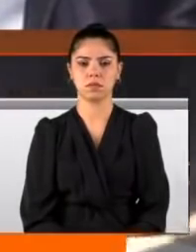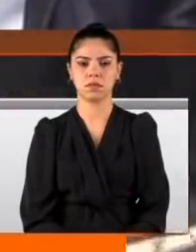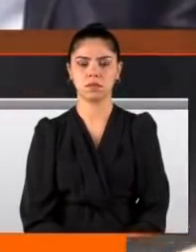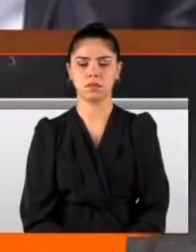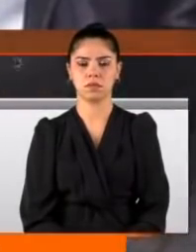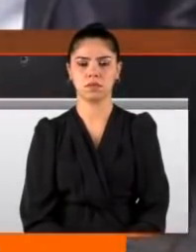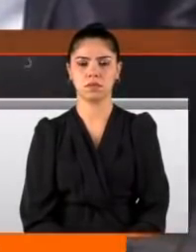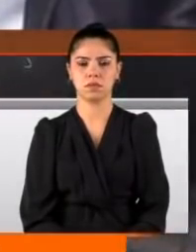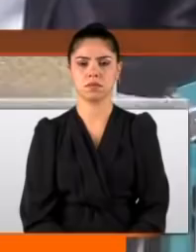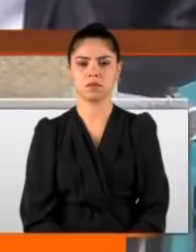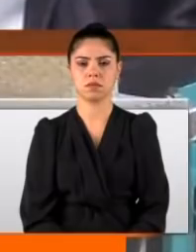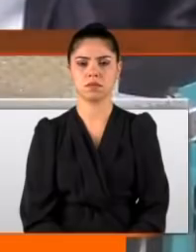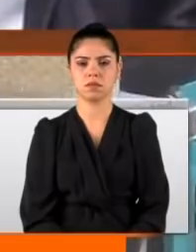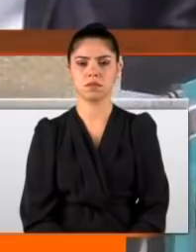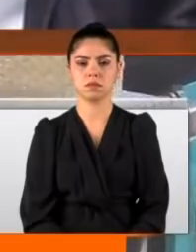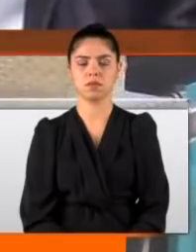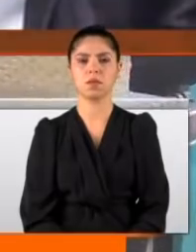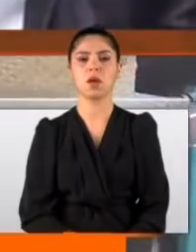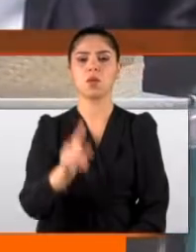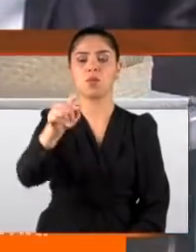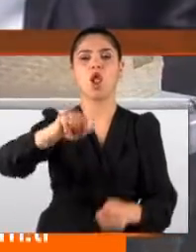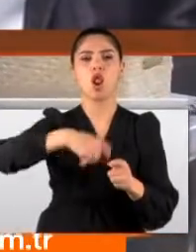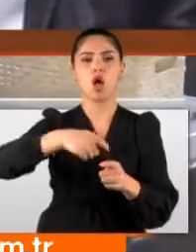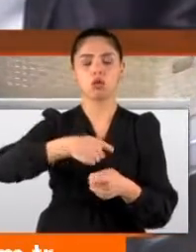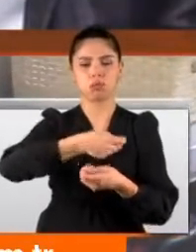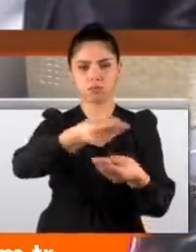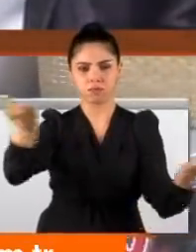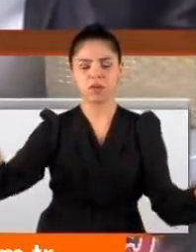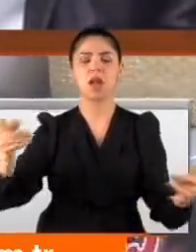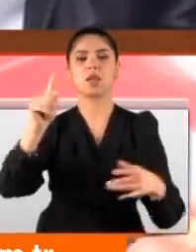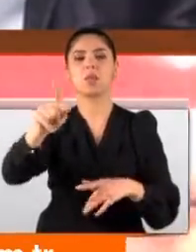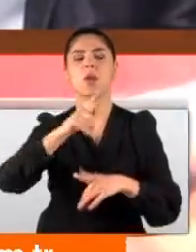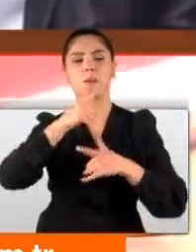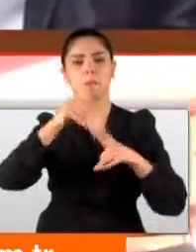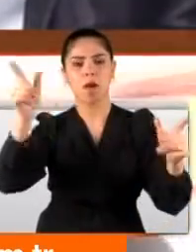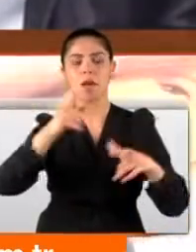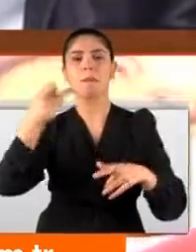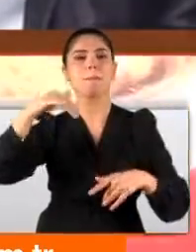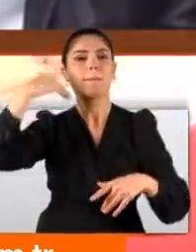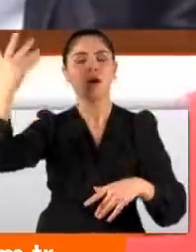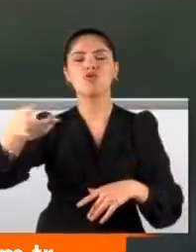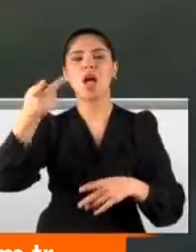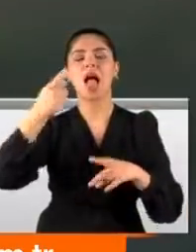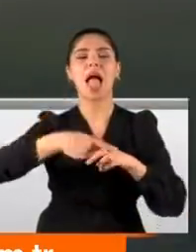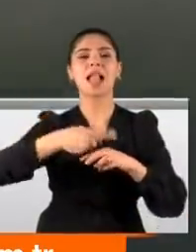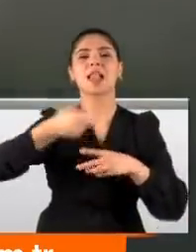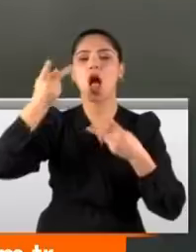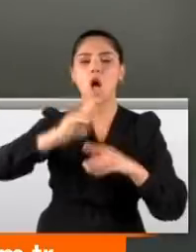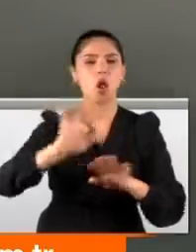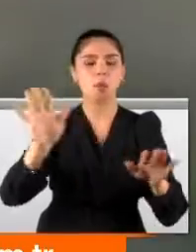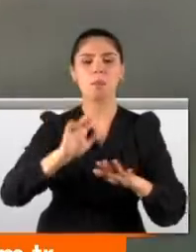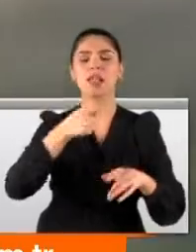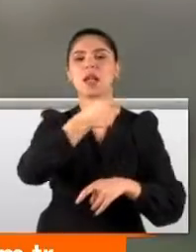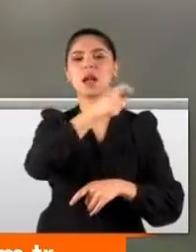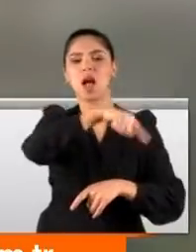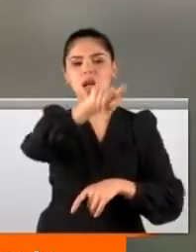en yargı olsun. Lokma dağıttılar, pankart açıp slogan attılar. Başka esralar ölmesin ve katiller en ağır